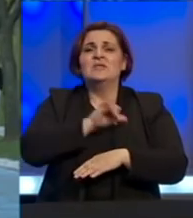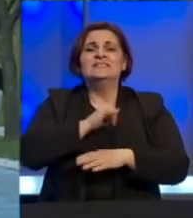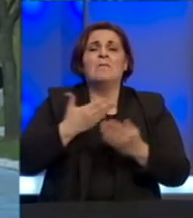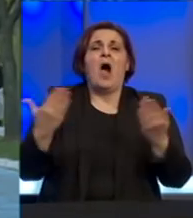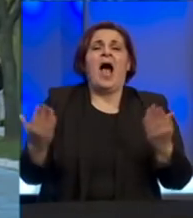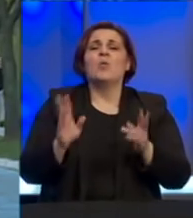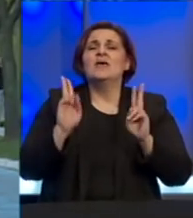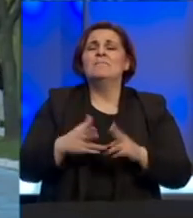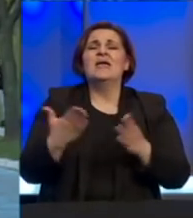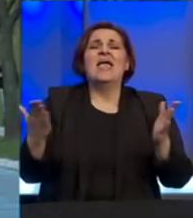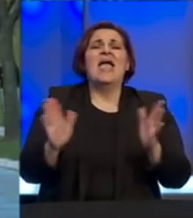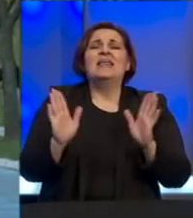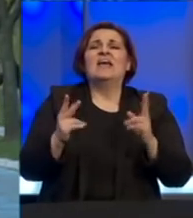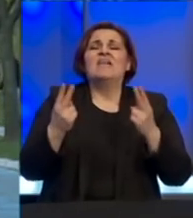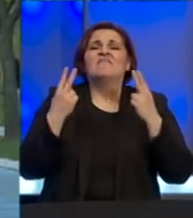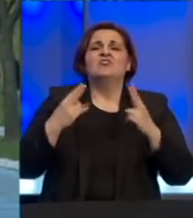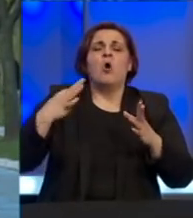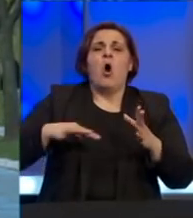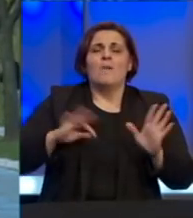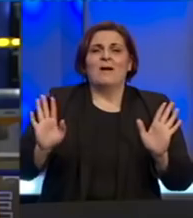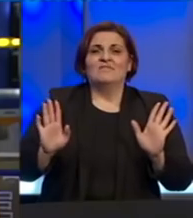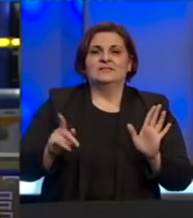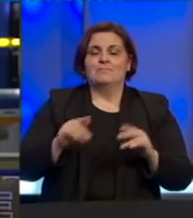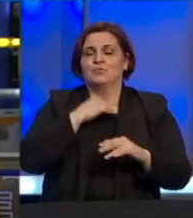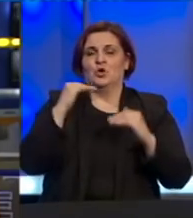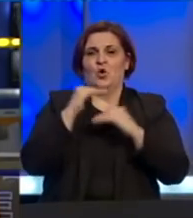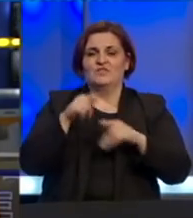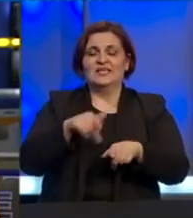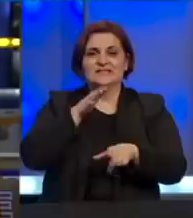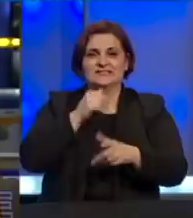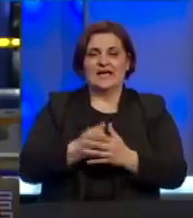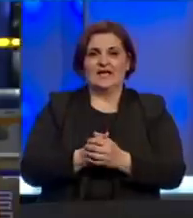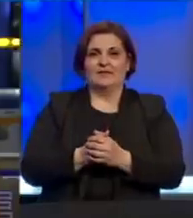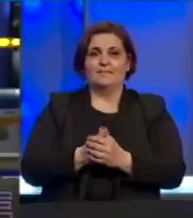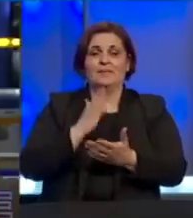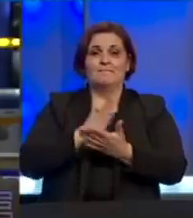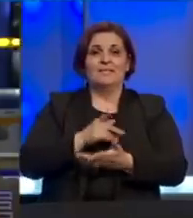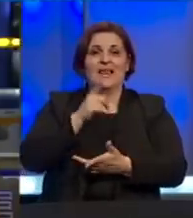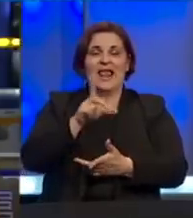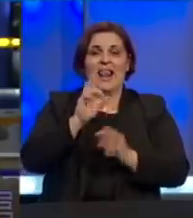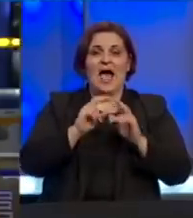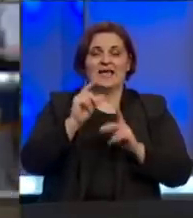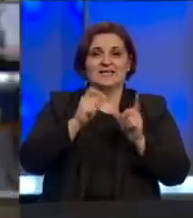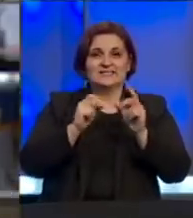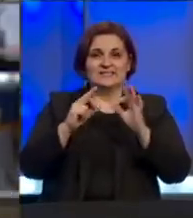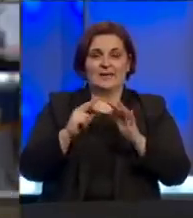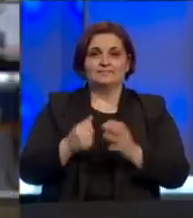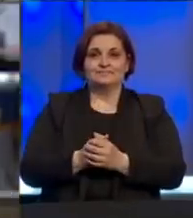ako imaju neke neodložive obaveze. Toliko za večeras iz Sarajeva. Bila je to, Larisa Omerčić.